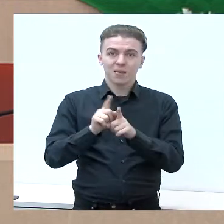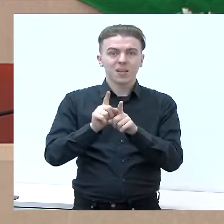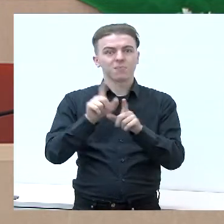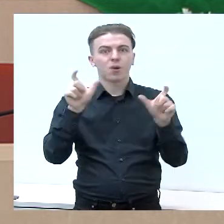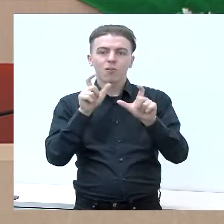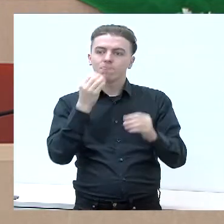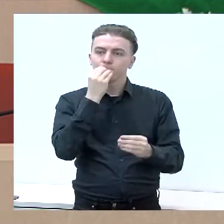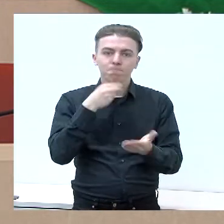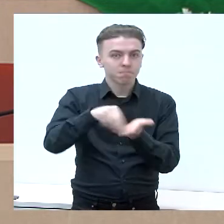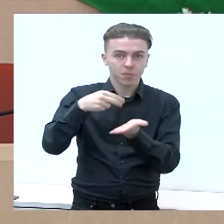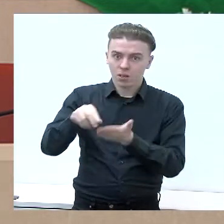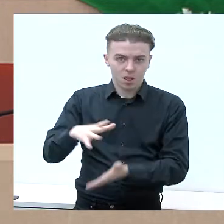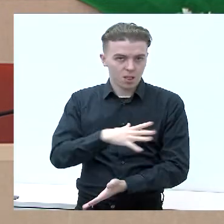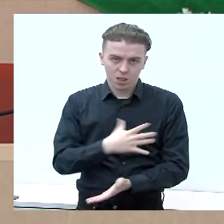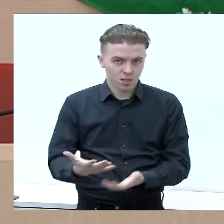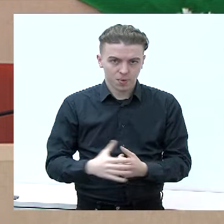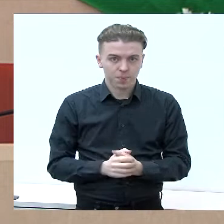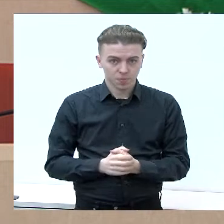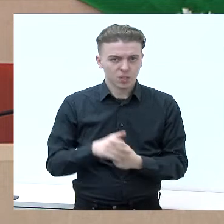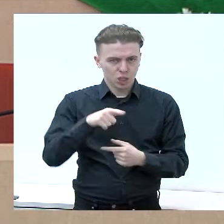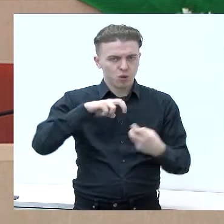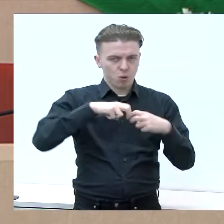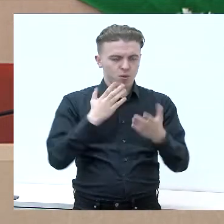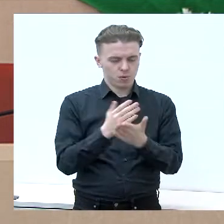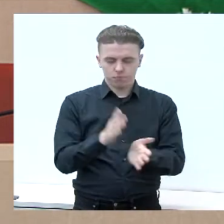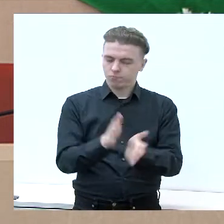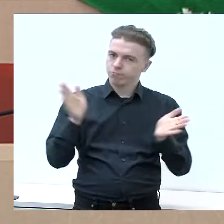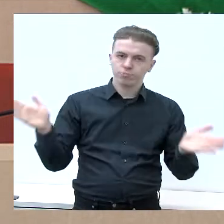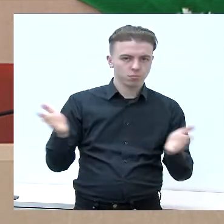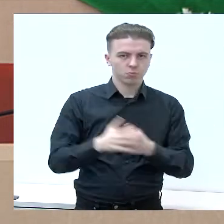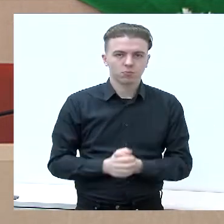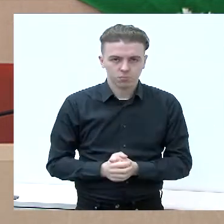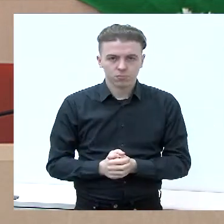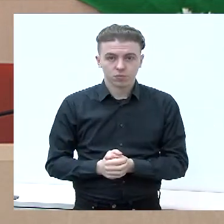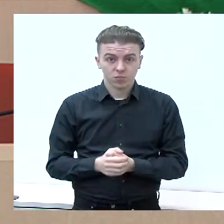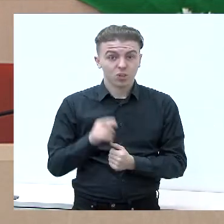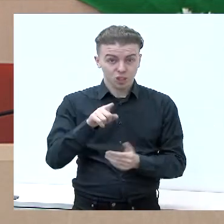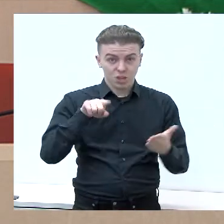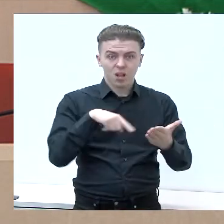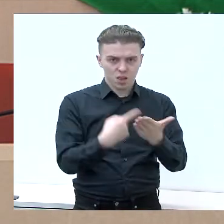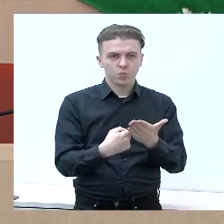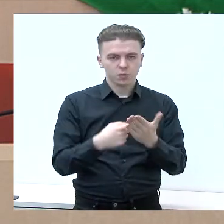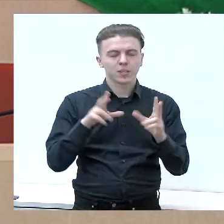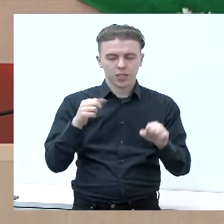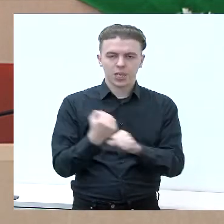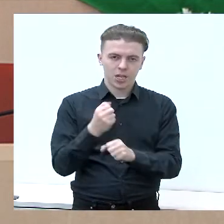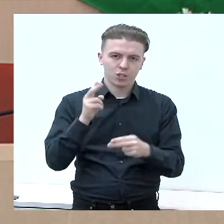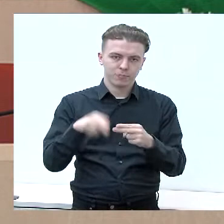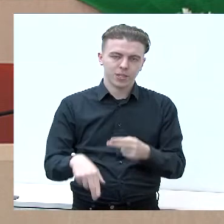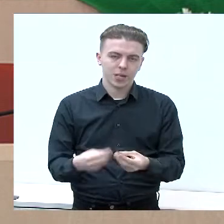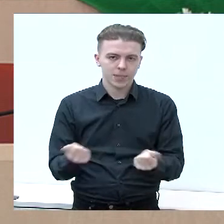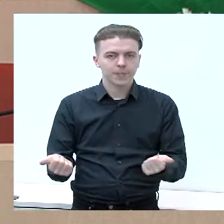produktais. Tai šitą problemą, manau, yra platesnė ir šį klausimą tikrai reikia spręsti.